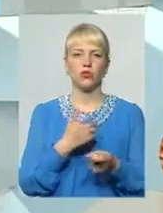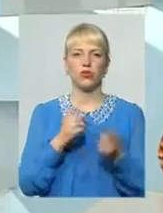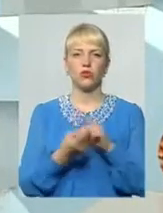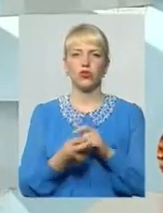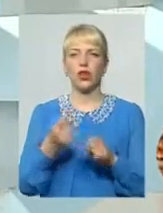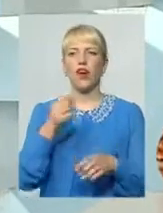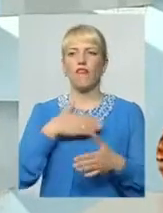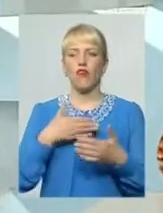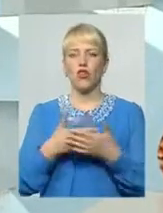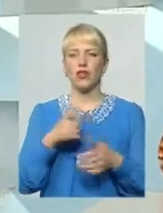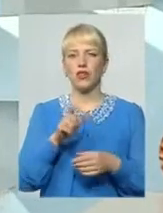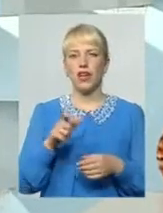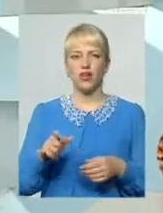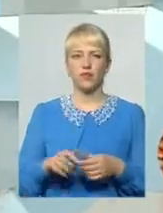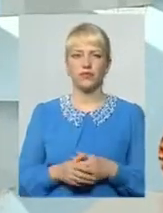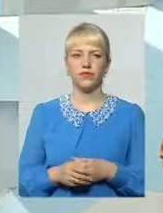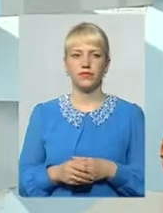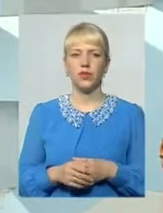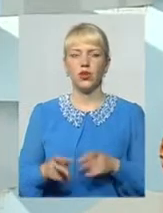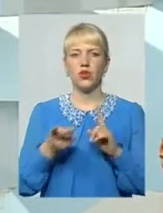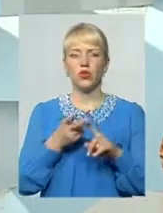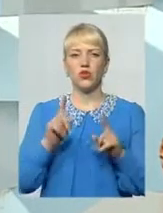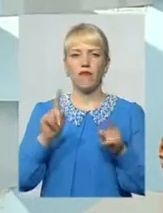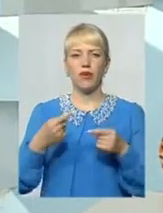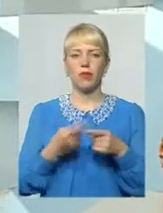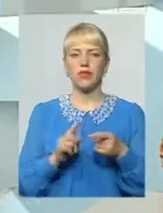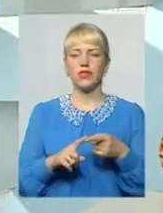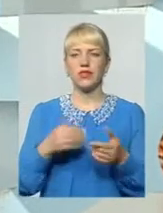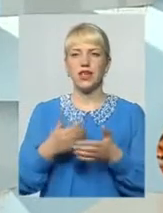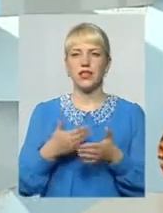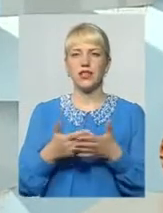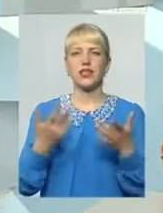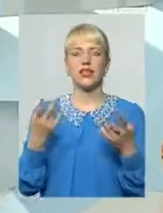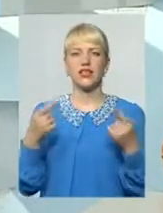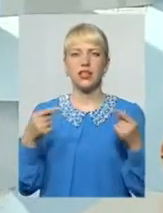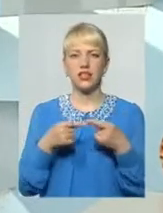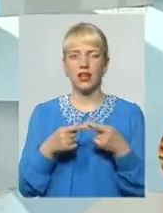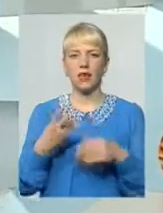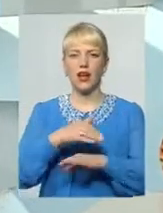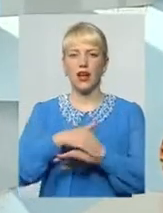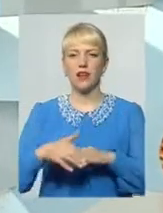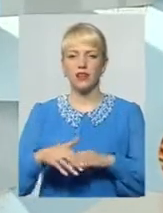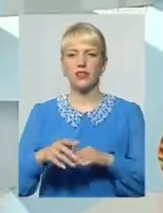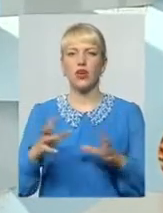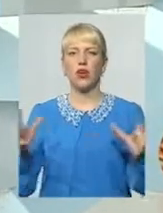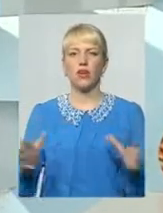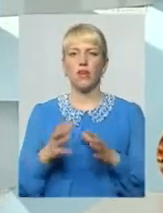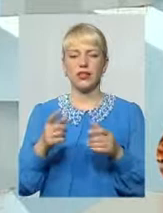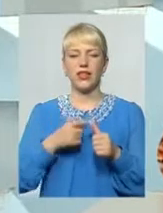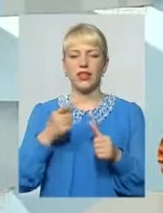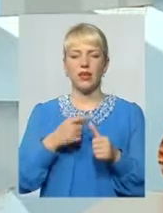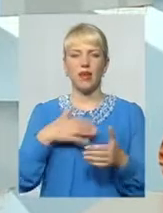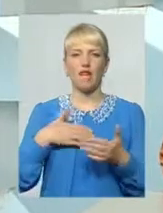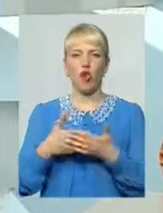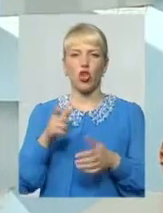Тобто, чи ти волонтером Друга вимога, здається, що настільки треба адресно І так берегти ім'я волонтер Що ми